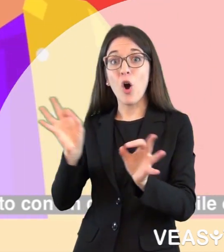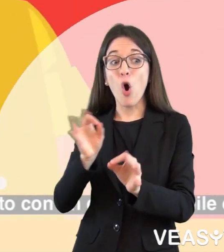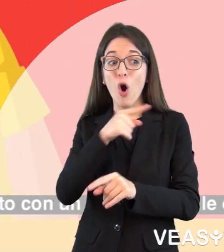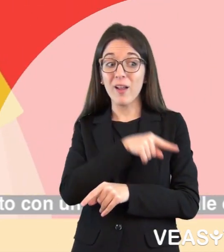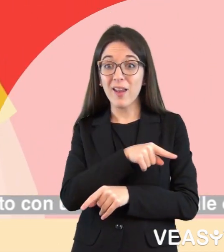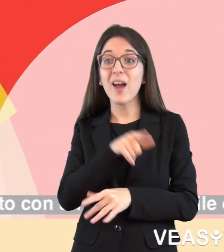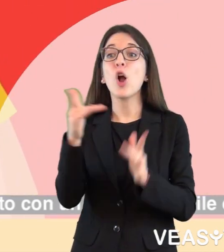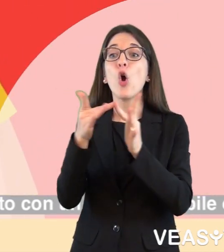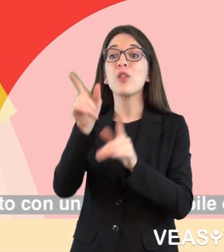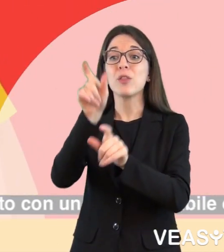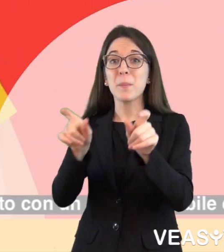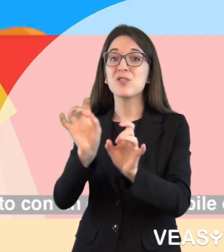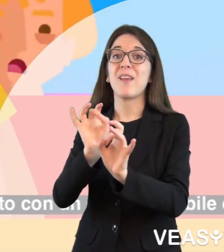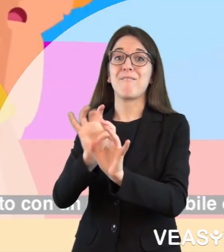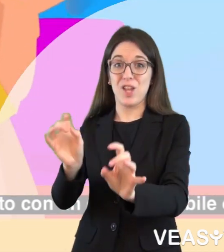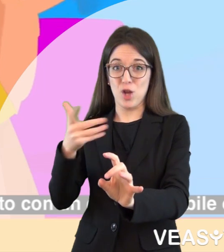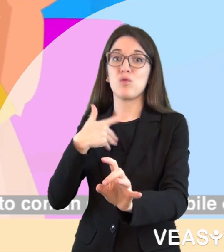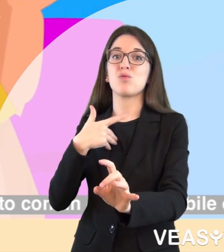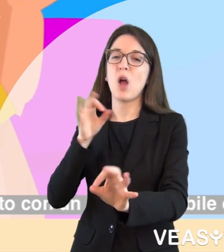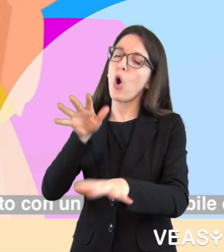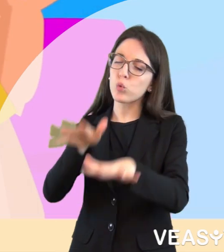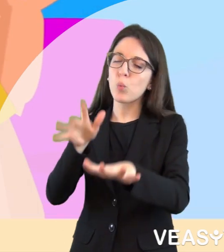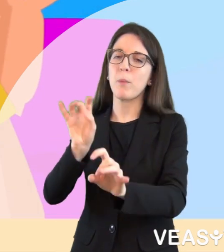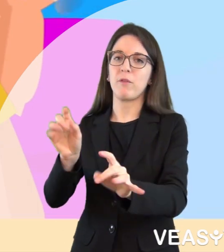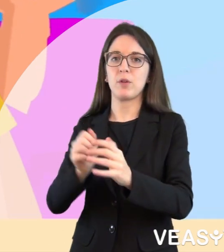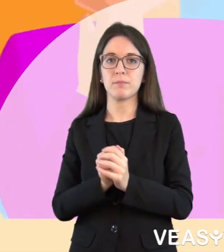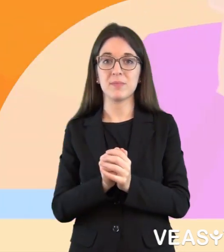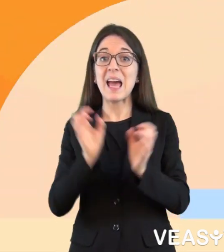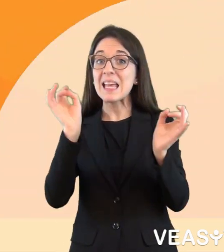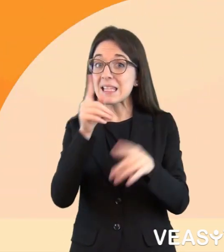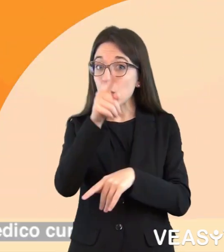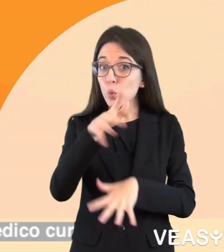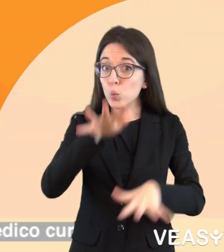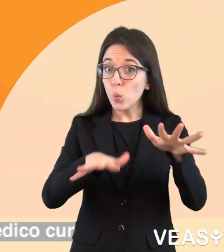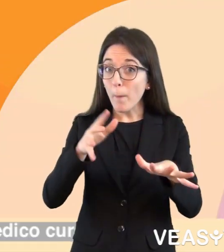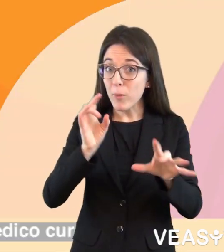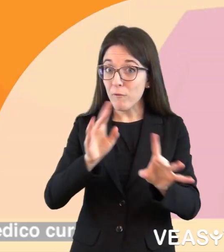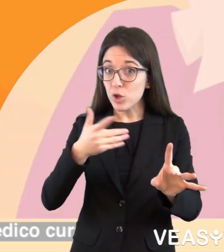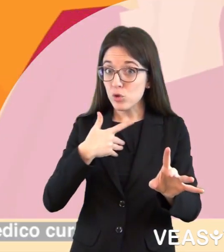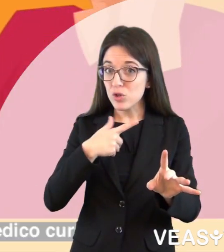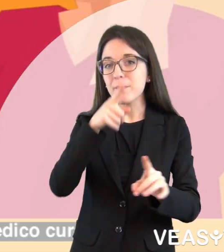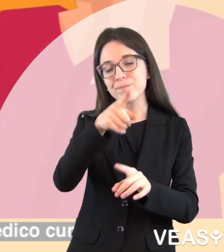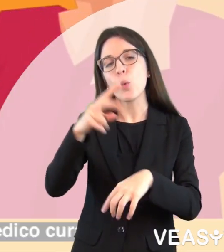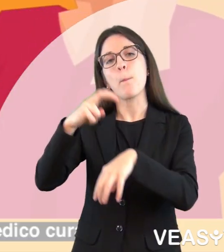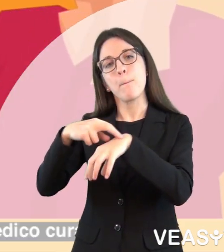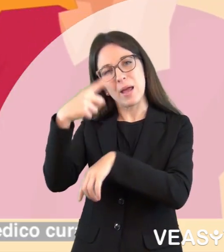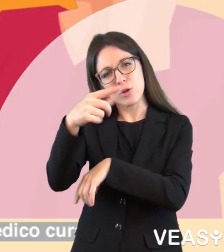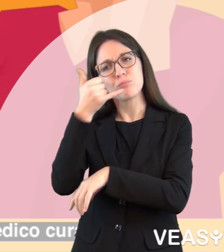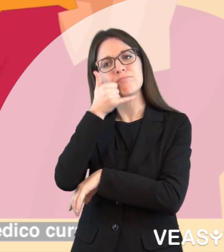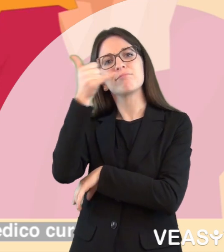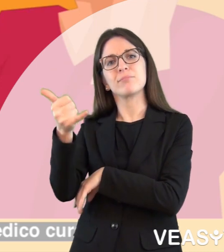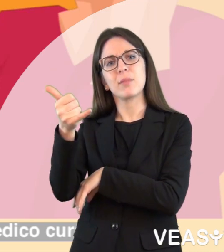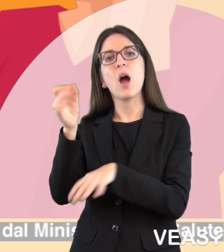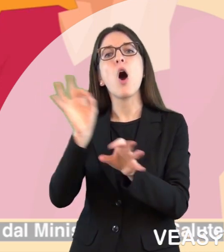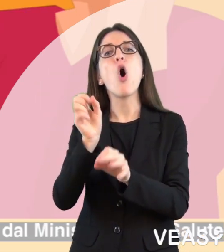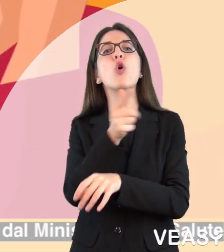oppure a stretto contatto con un caso probabile o confermato. In caso di sospetto contagio è possibile mettersi in contatto con il proprio